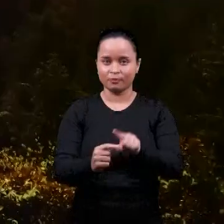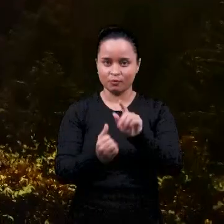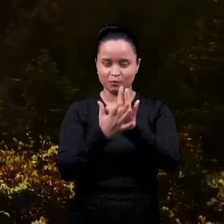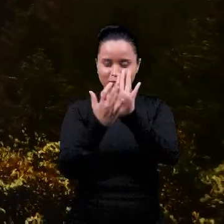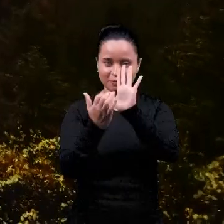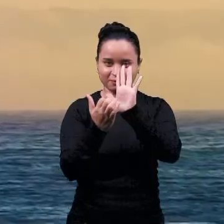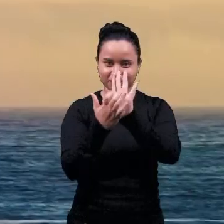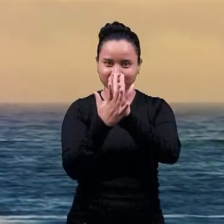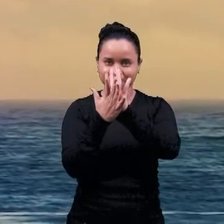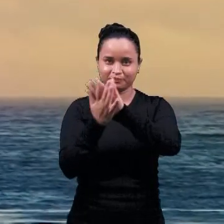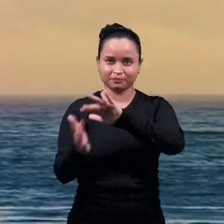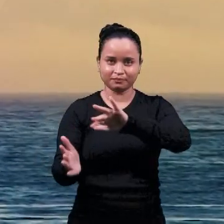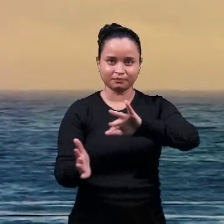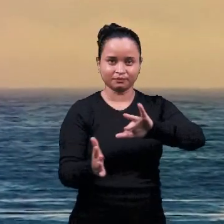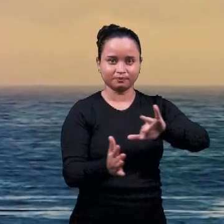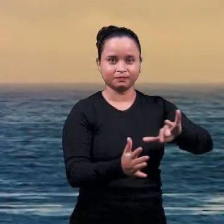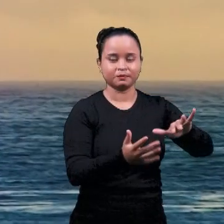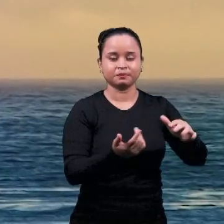хвалить Бога.